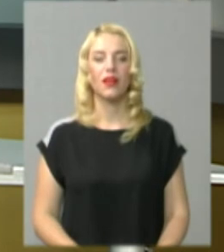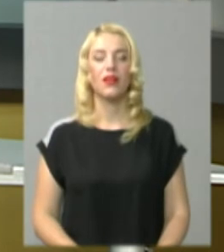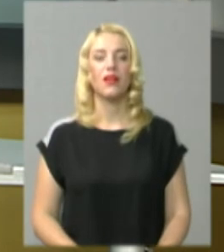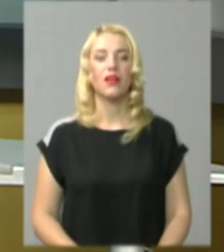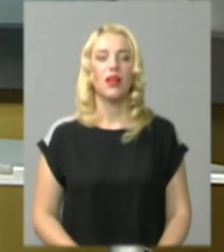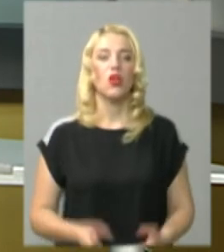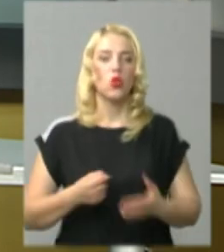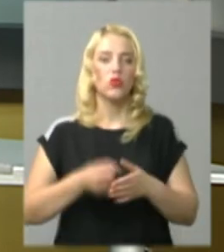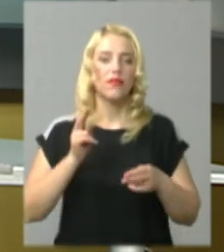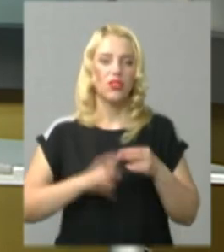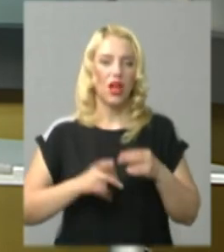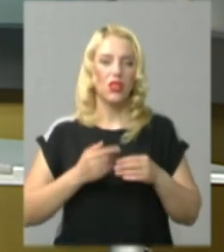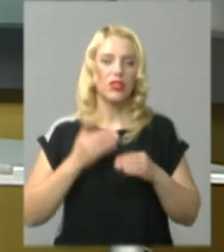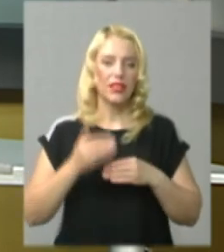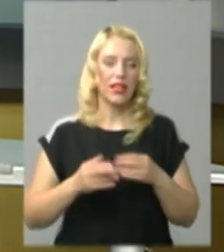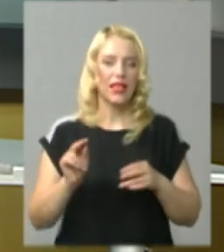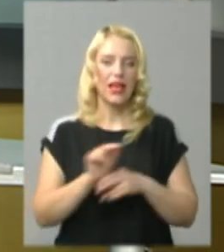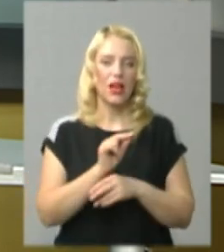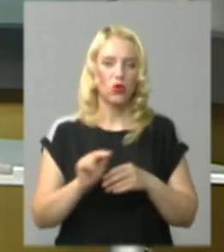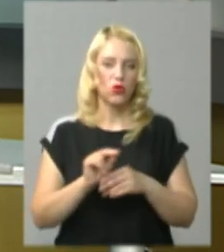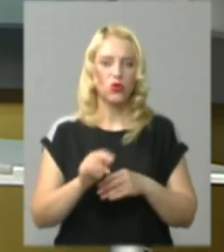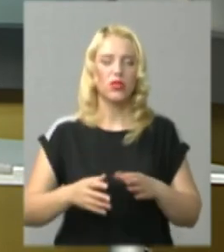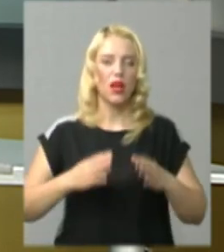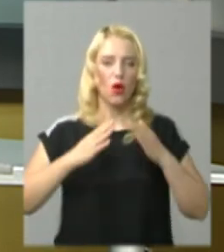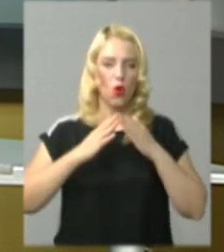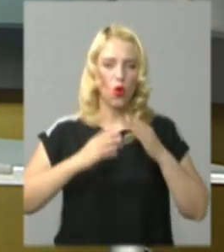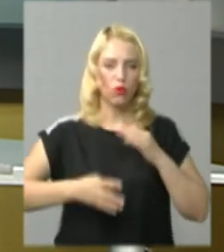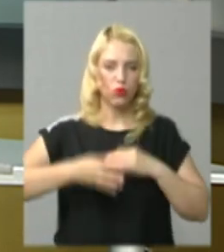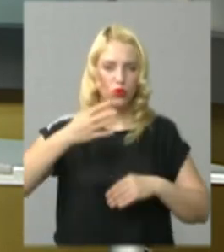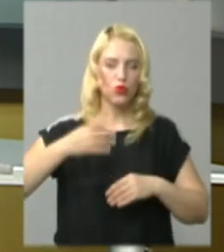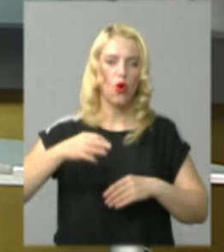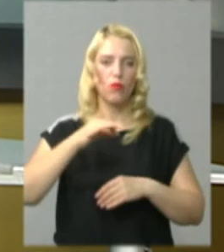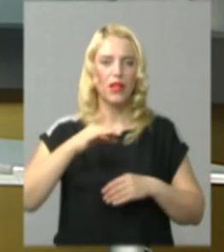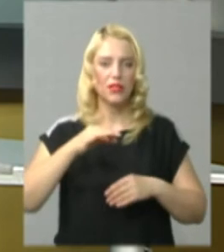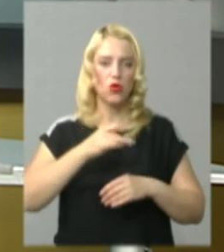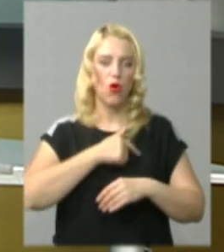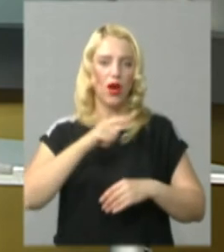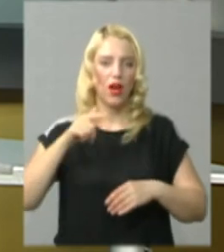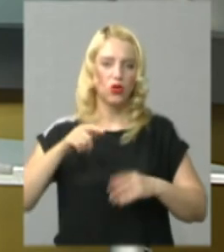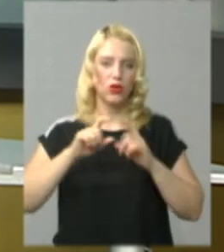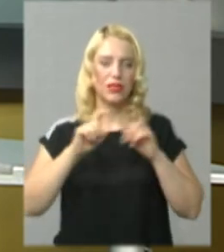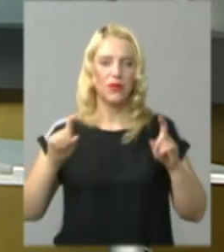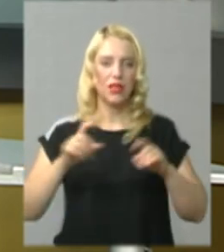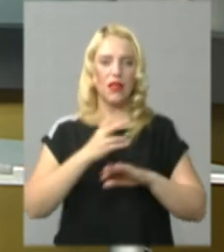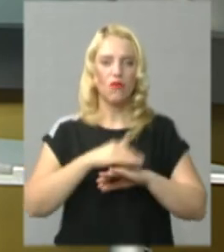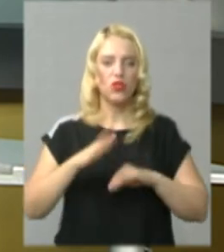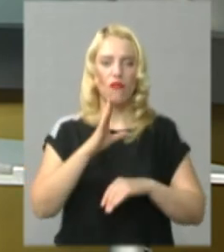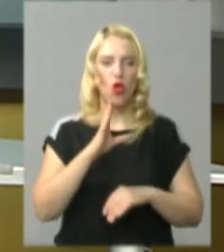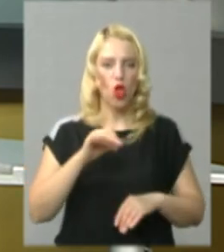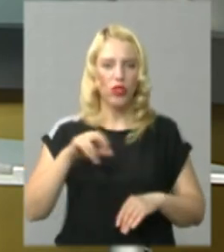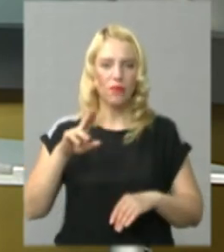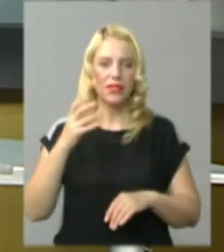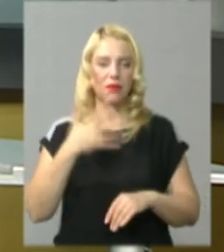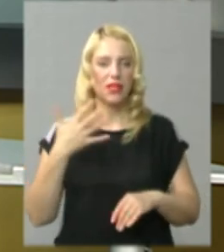До завершальної стадії реконструкції корпусу обласного кардіологічного диспансеру, що на вулиці Володимирській, 85, приступили в